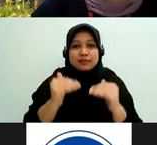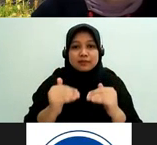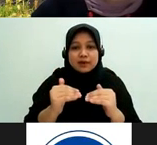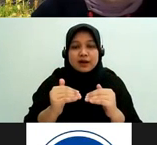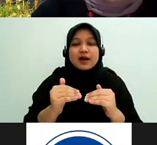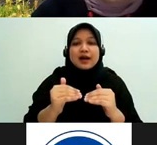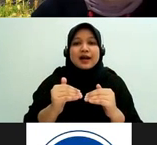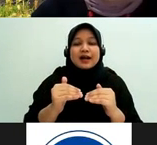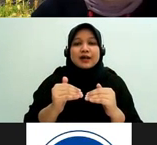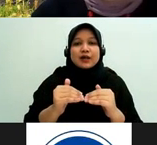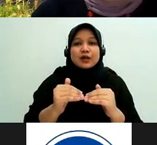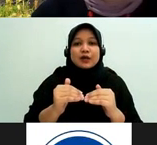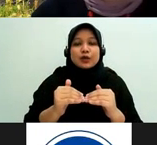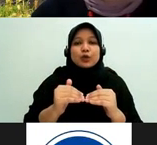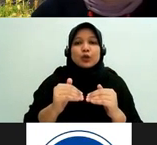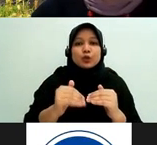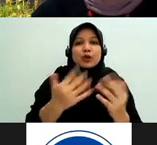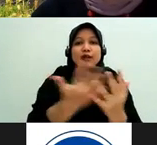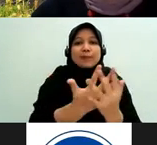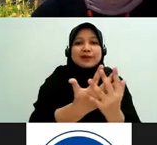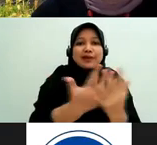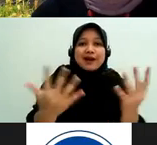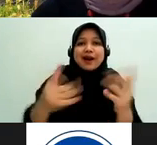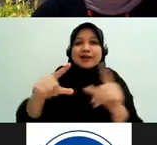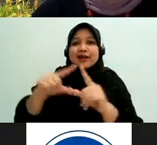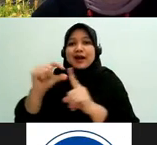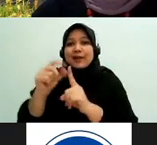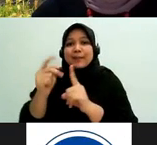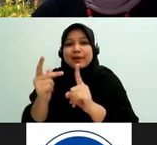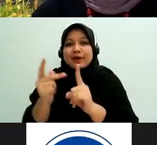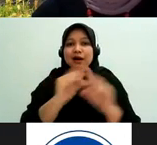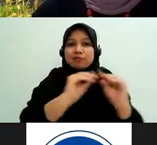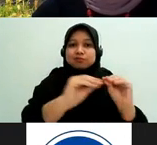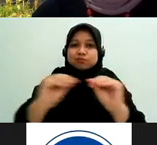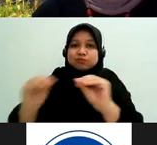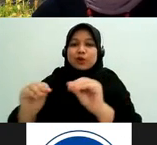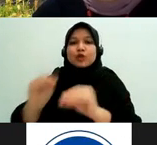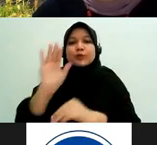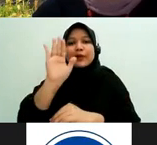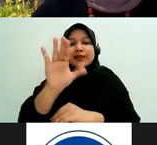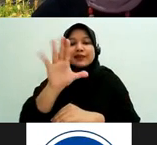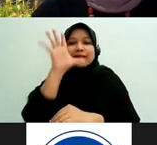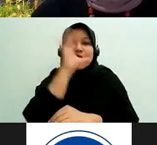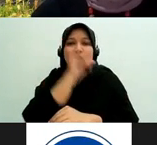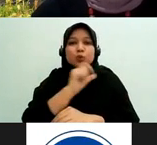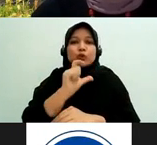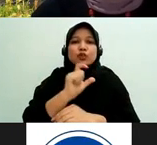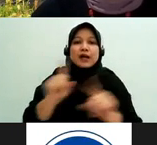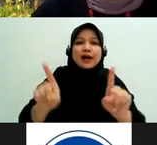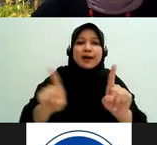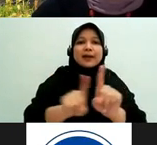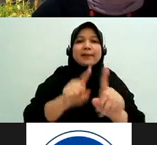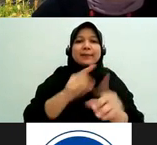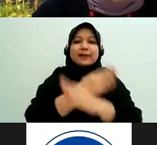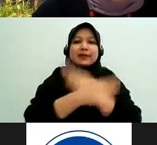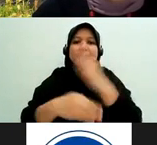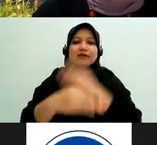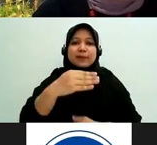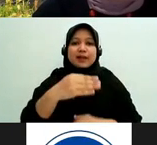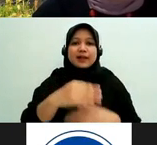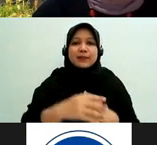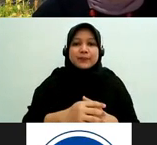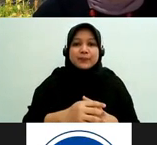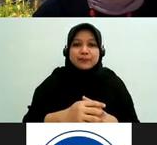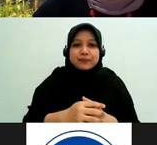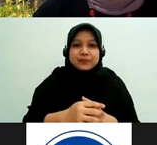atau operat hukum dan yang terkait akar lebih tahu prosedur yang benar mendampingi sahabat defable terus ini Mas Vincentius